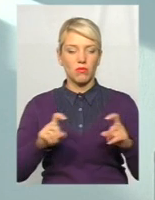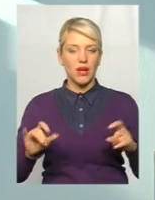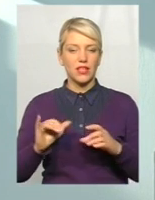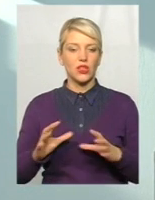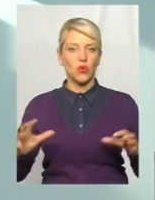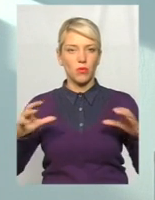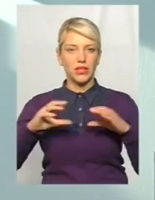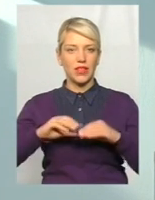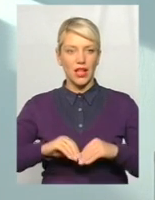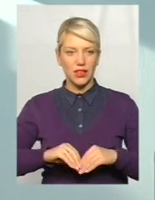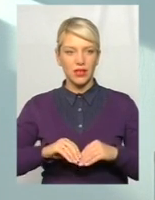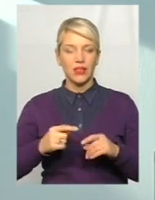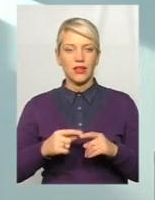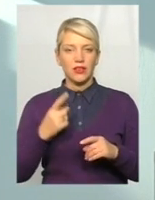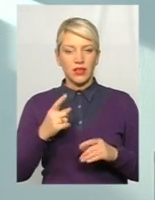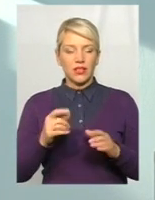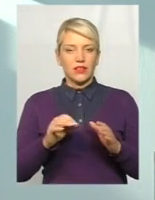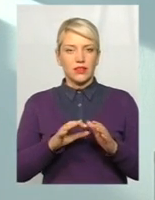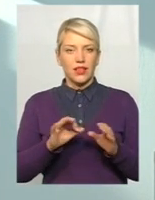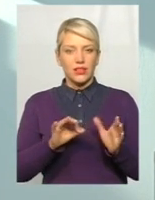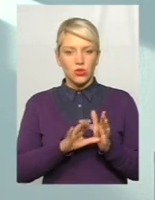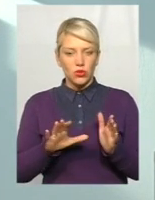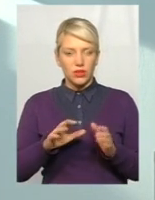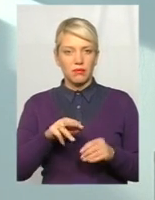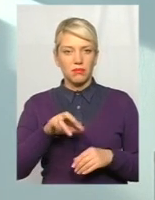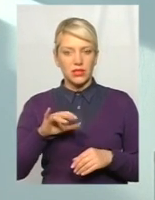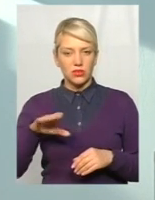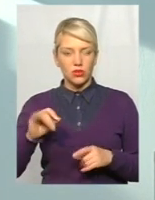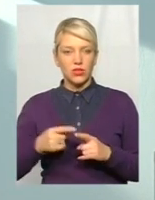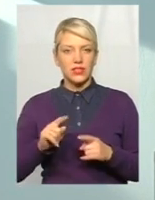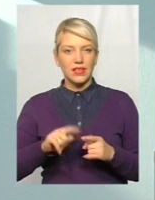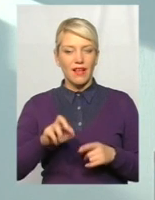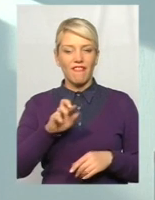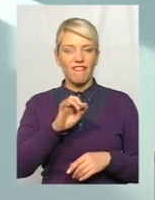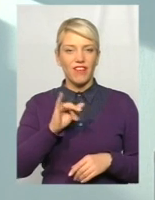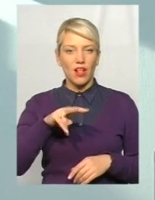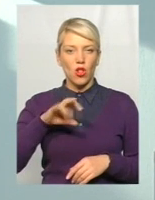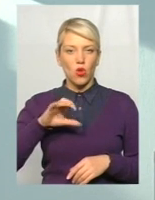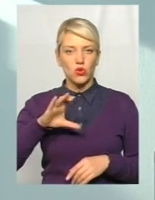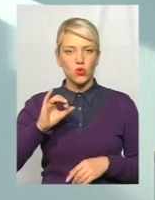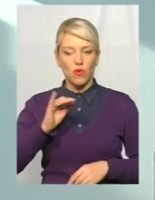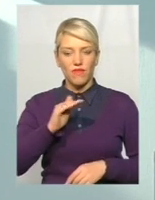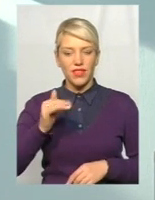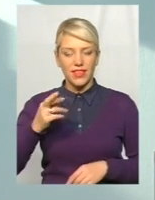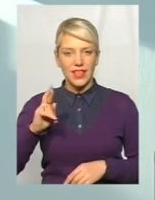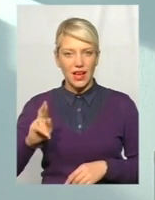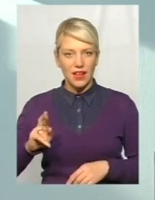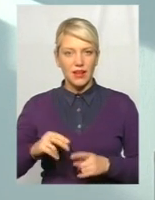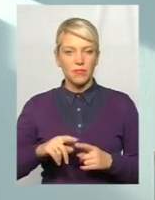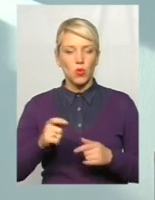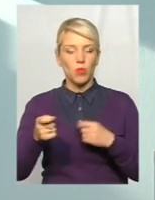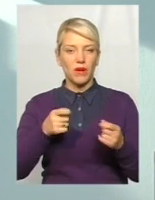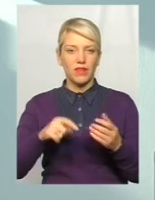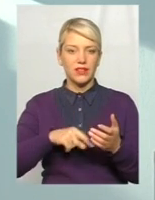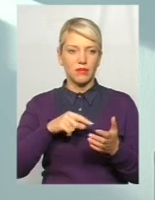дахомським, так, електронне місто. Це філософія більше, філософія управління містом, яка передбачає, коли в діджитал цифру переводяться всі